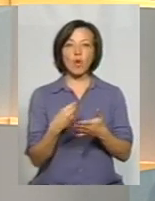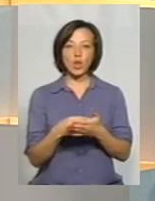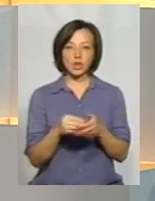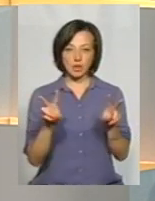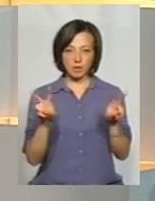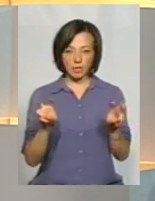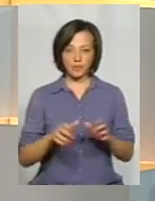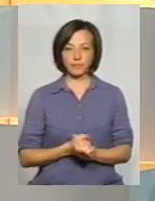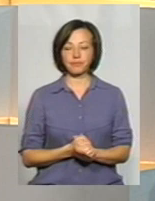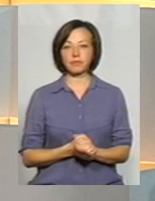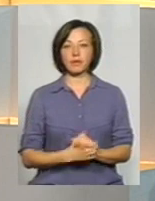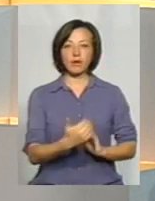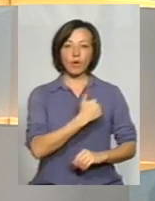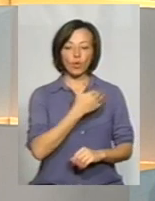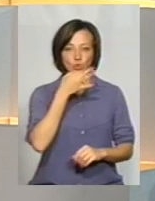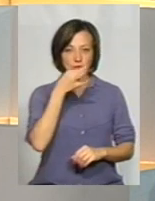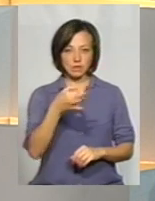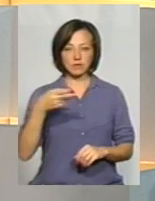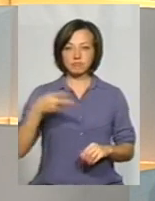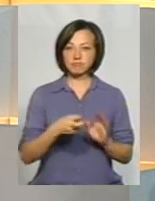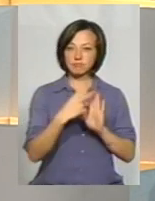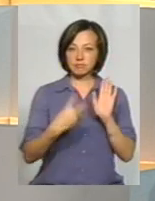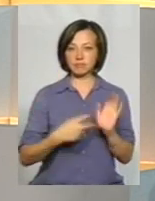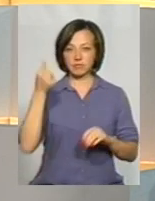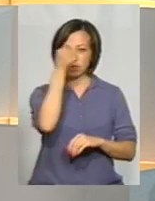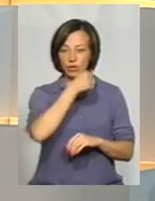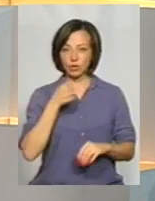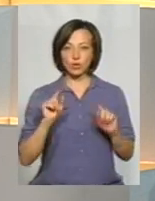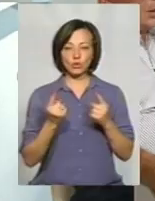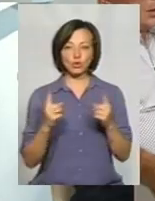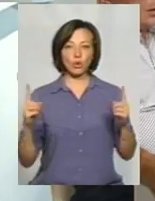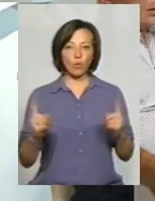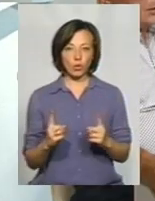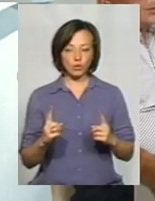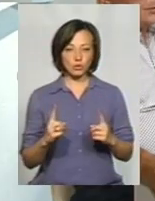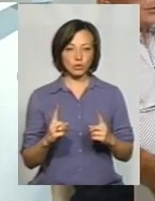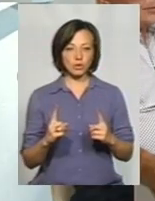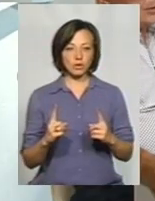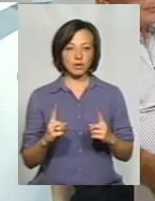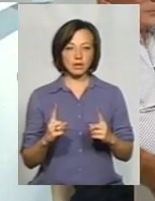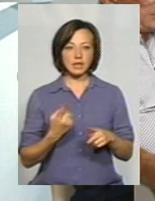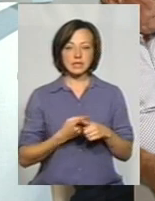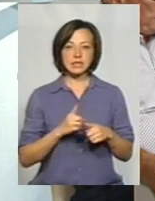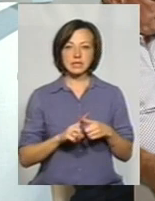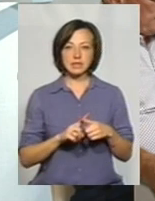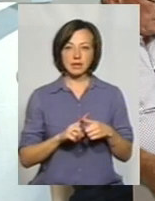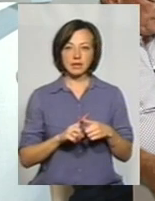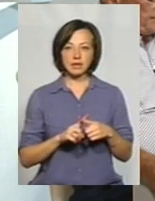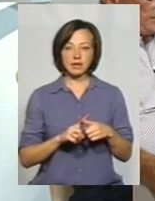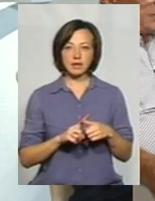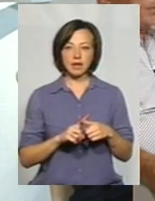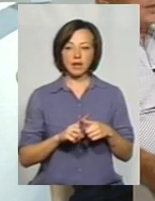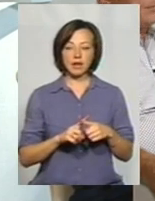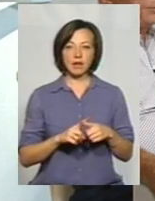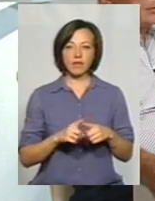Хочу сказати, що в 2017 році дуже коротко на відведене